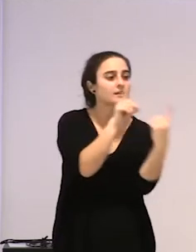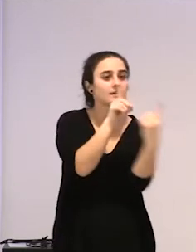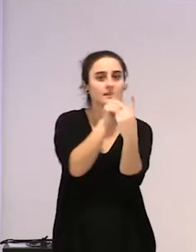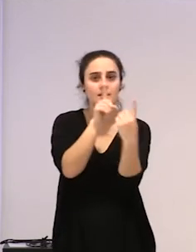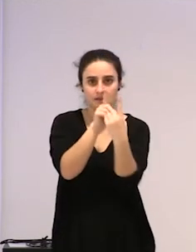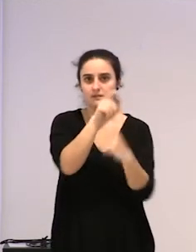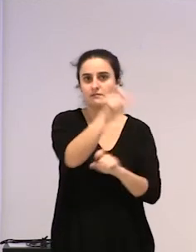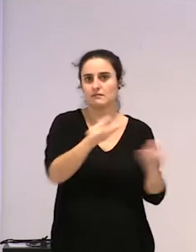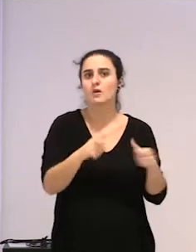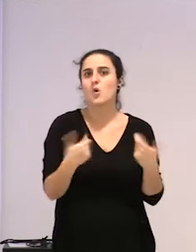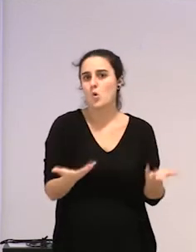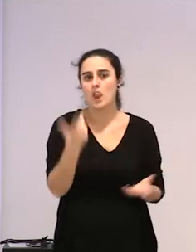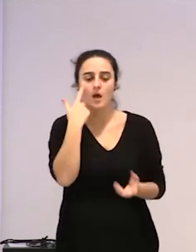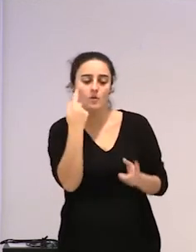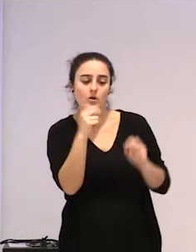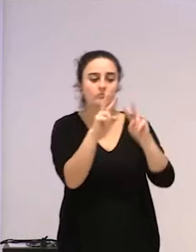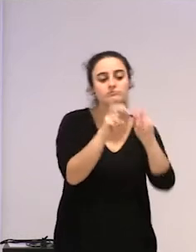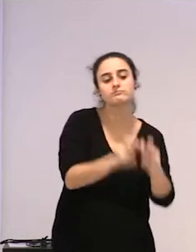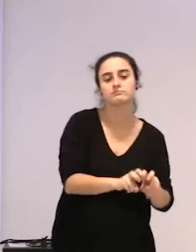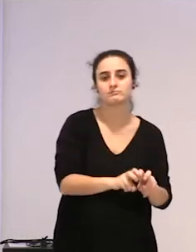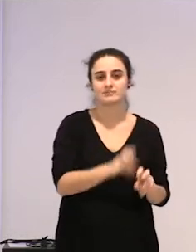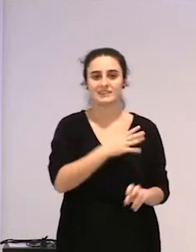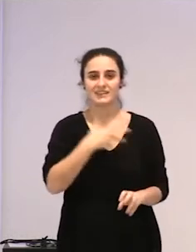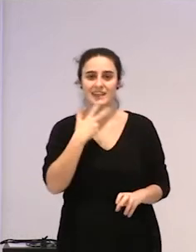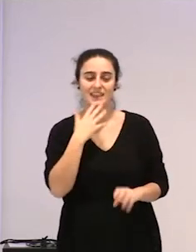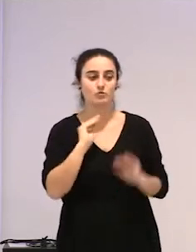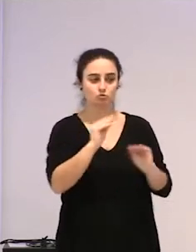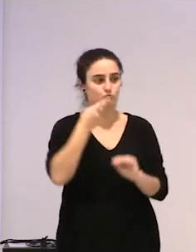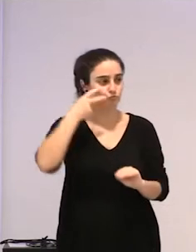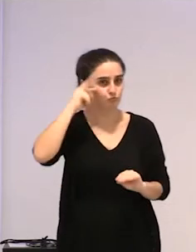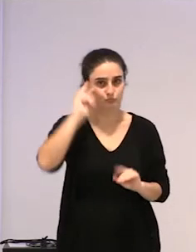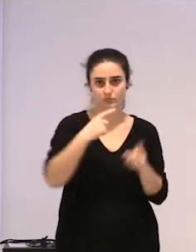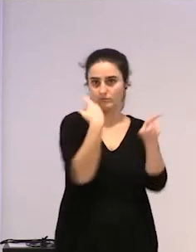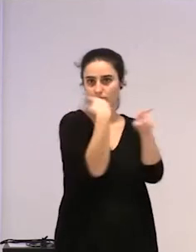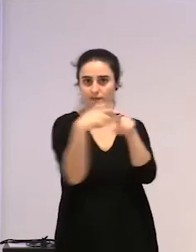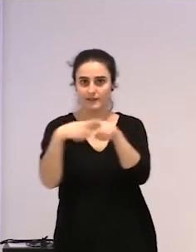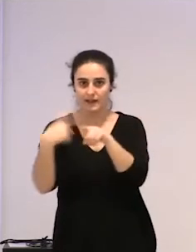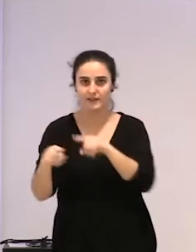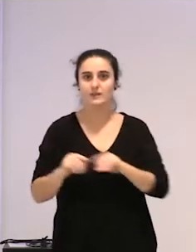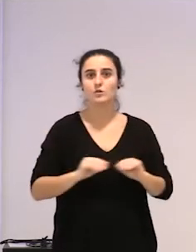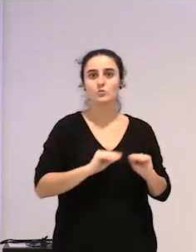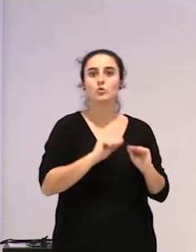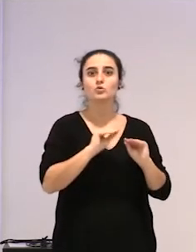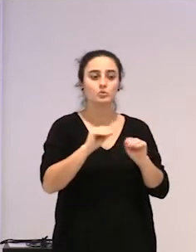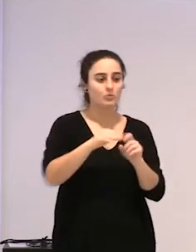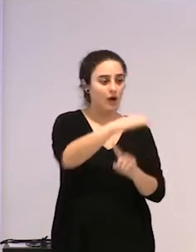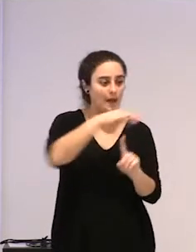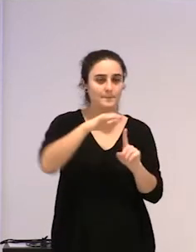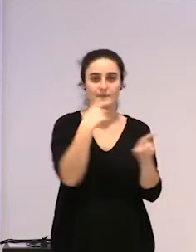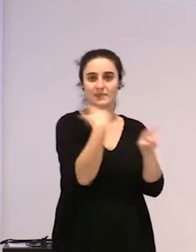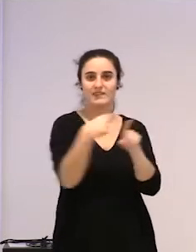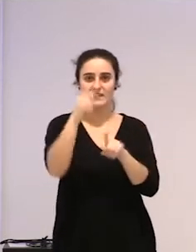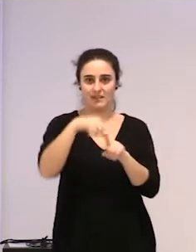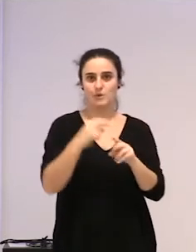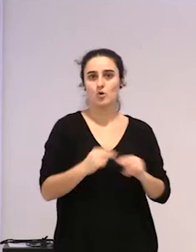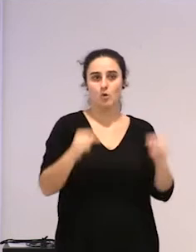ba, pixkat ikusi dut, ez, ze, bizipenak ez berdinak izan dira, intentxitateak eren mugakoitzen ere ez berdinak izan dira, eta horren